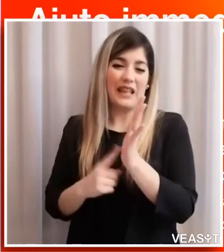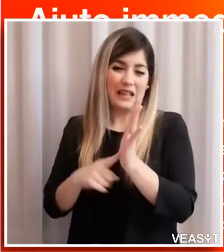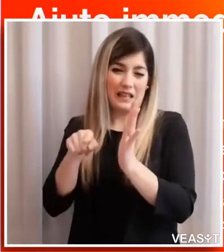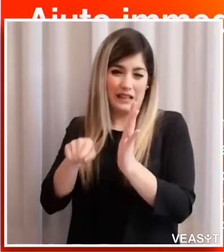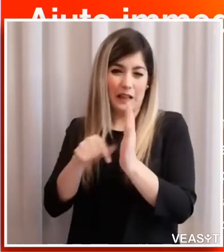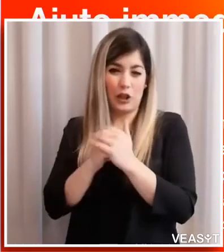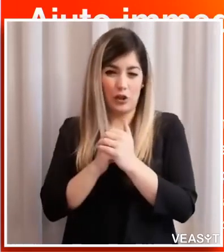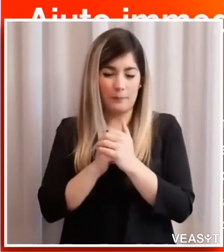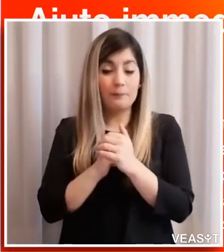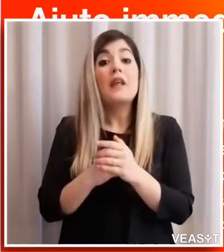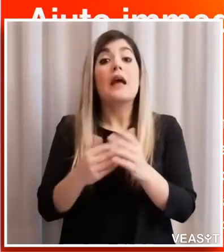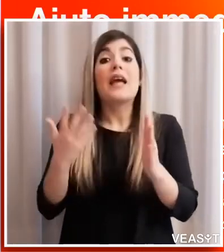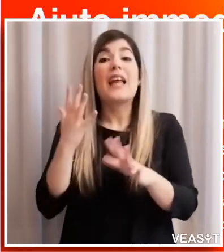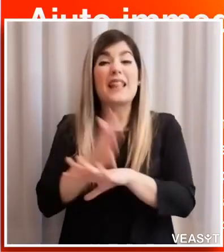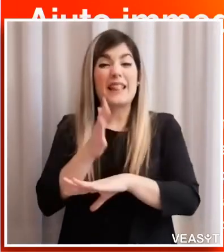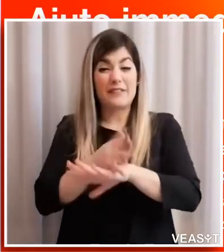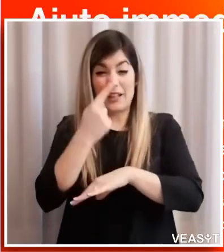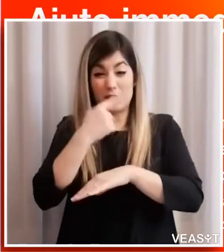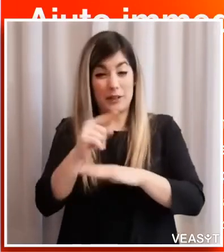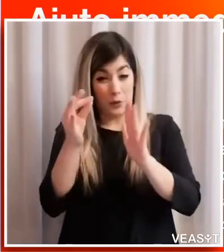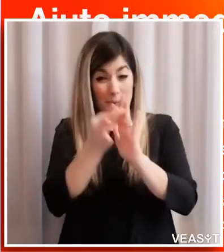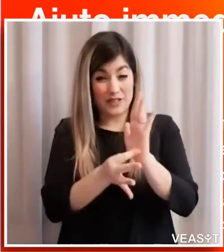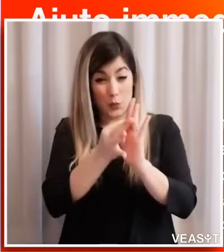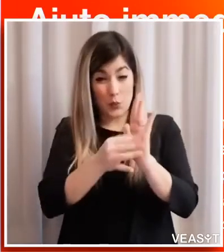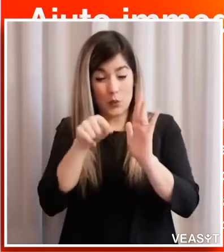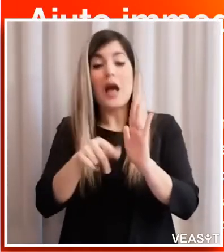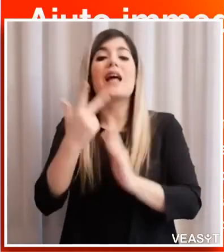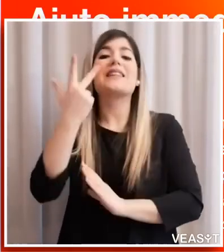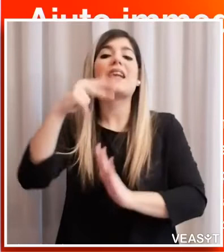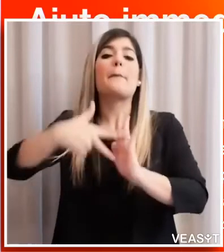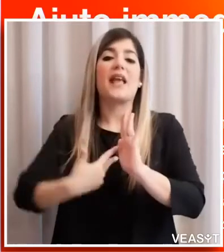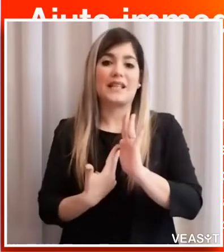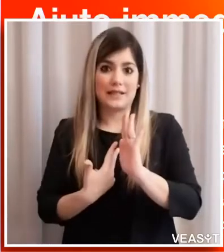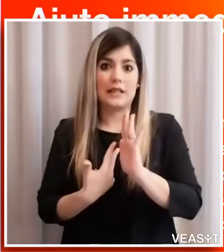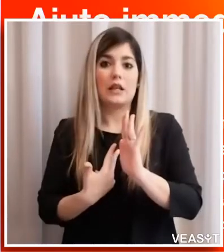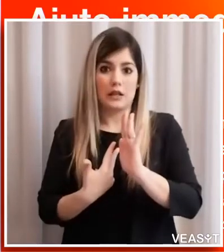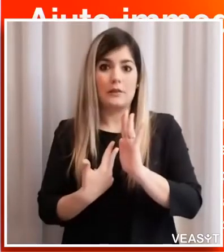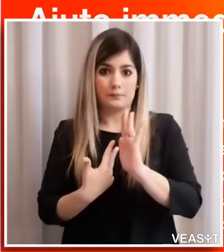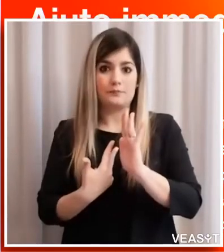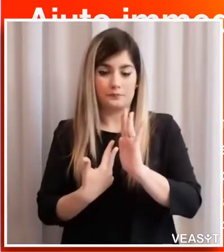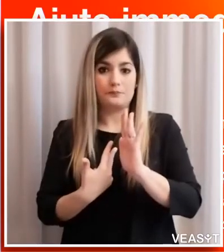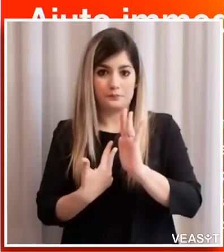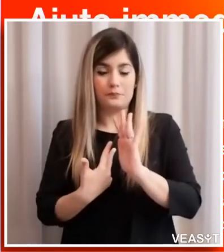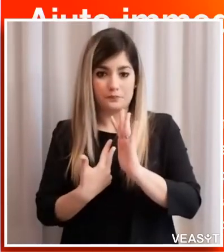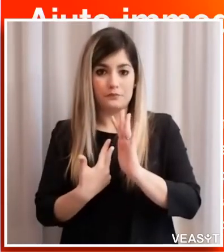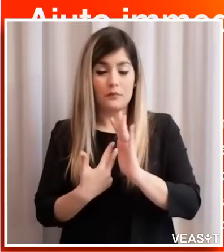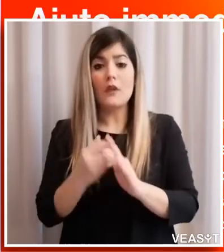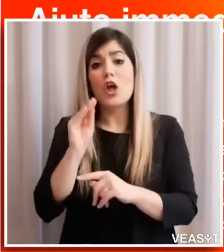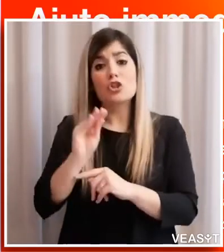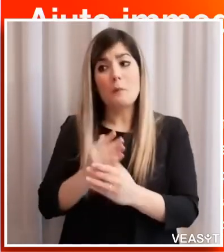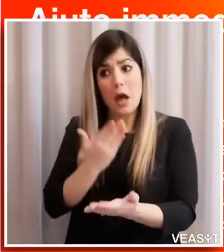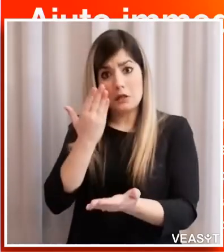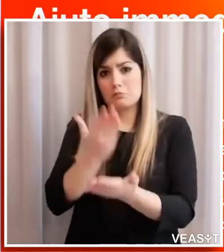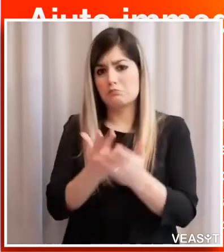di questo intervento attualmente è concepita per tre mesi. La domanda è molto semplice e può